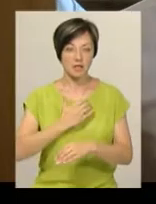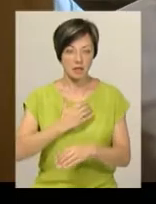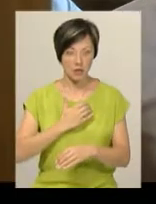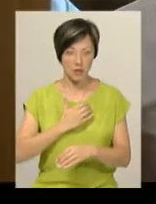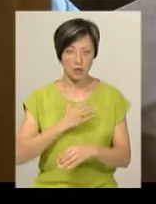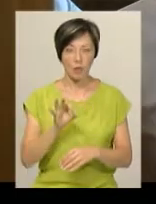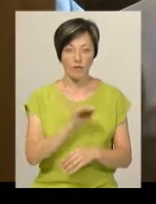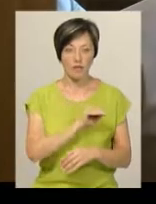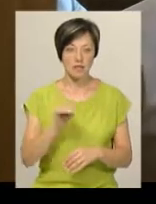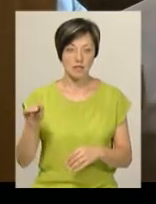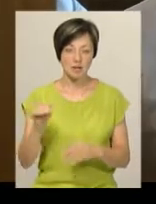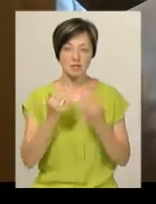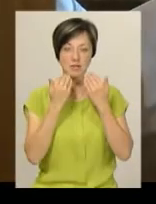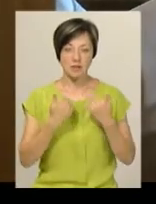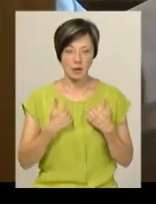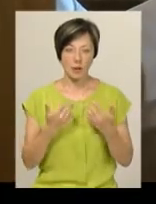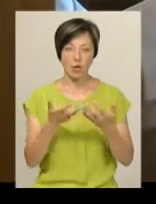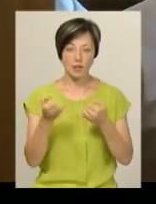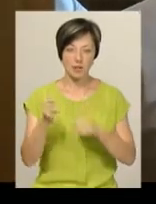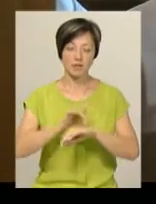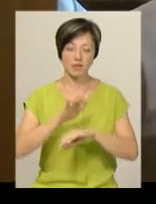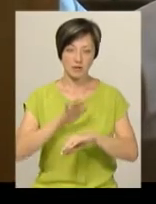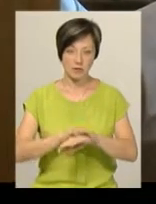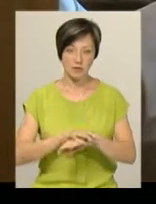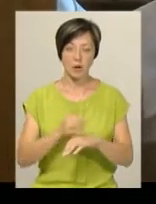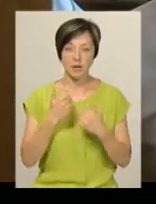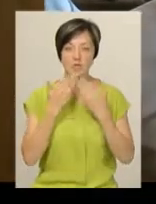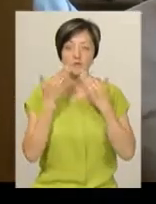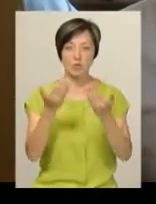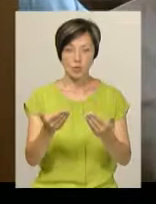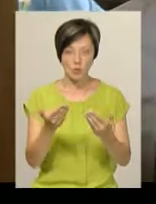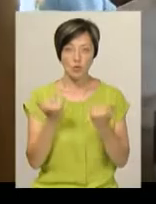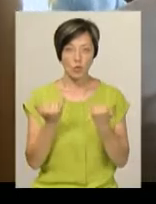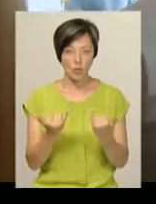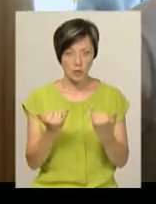офіційне звернення і отримаєте. На це офіційне звернення.